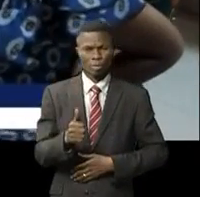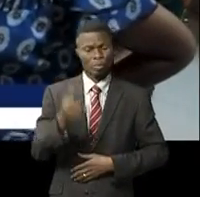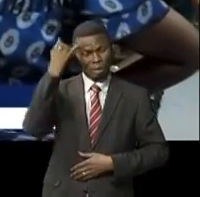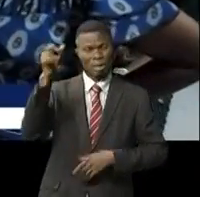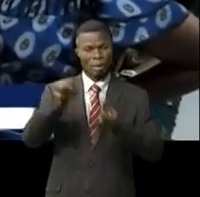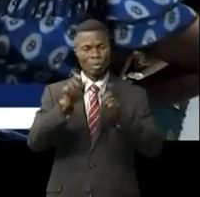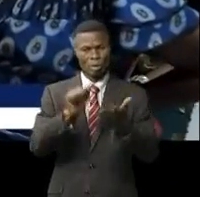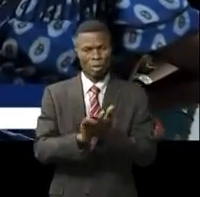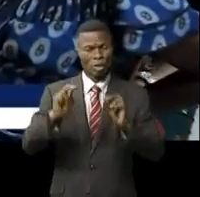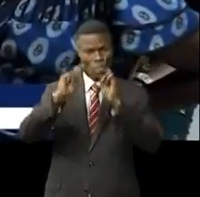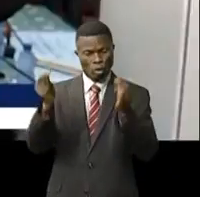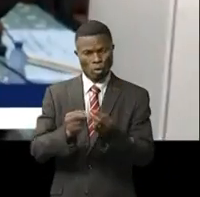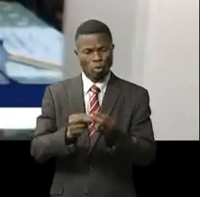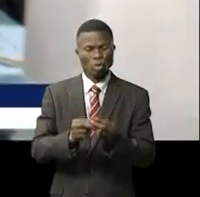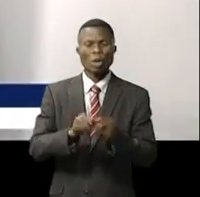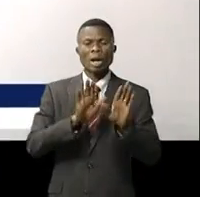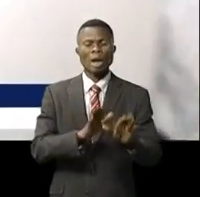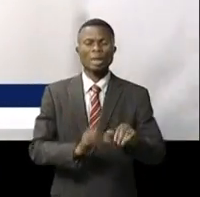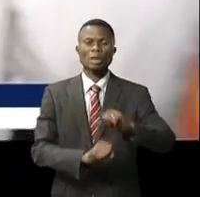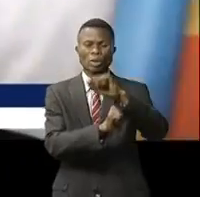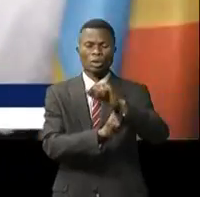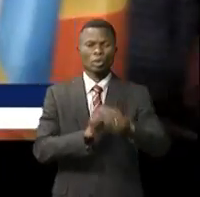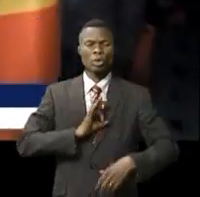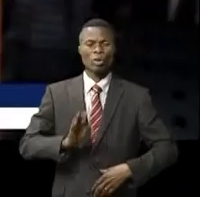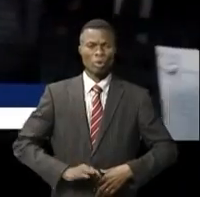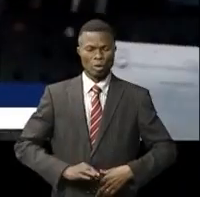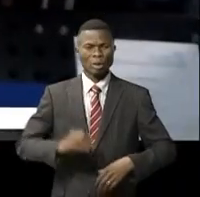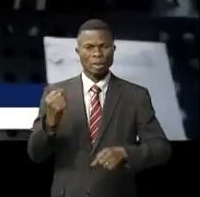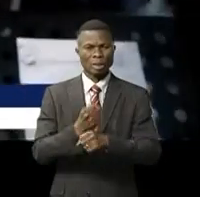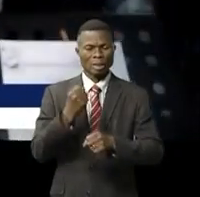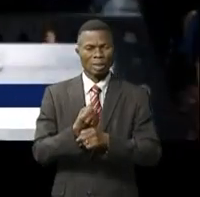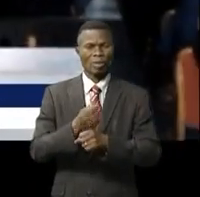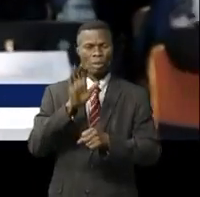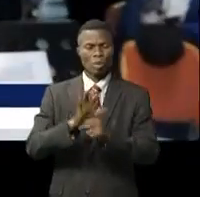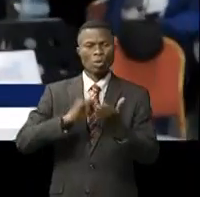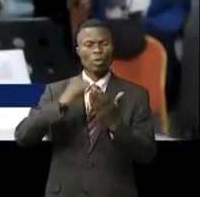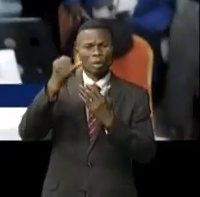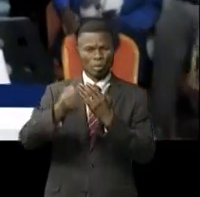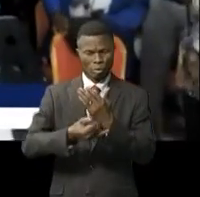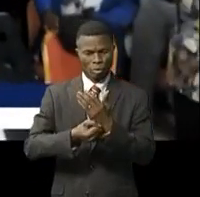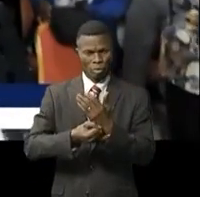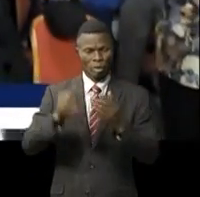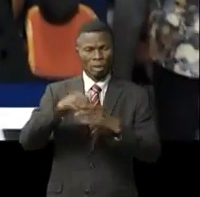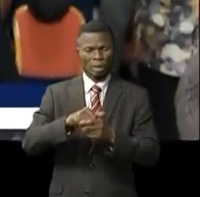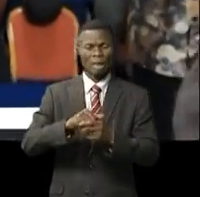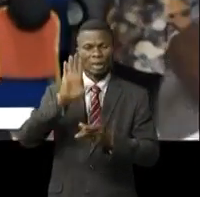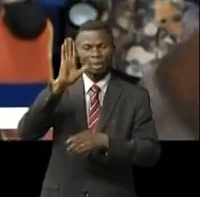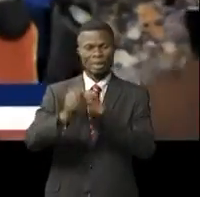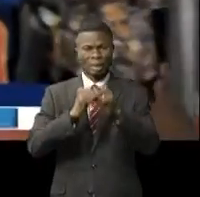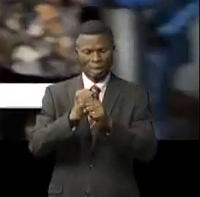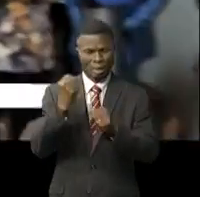mot d'idée les collectifs attend accompagner les chefs de l'État dans la réalisation des différents projets au cours de ce mandat